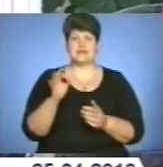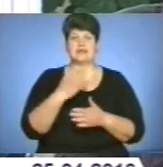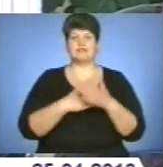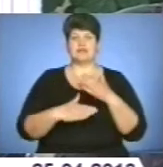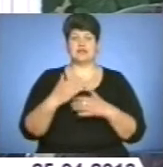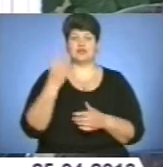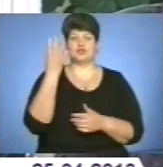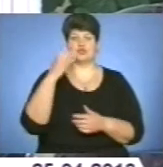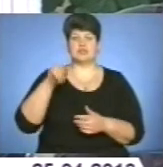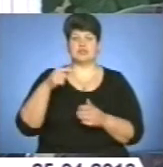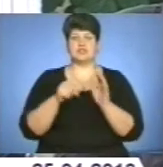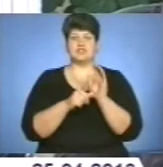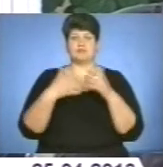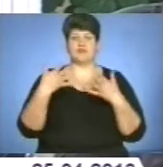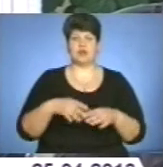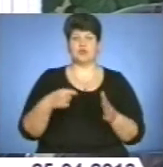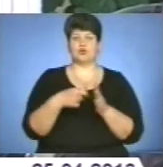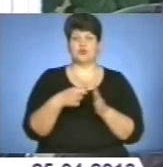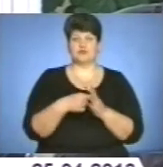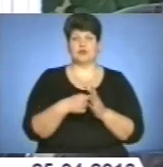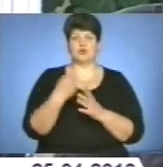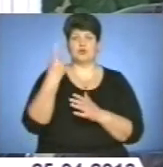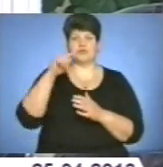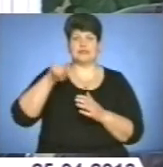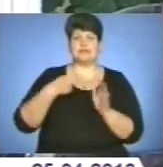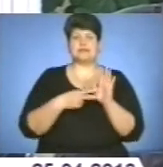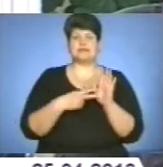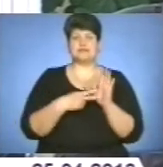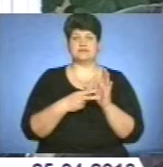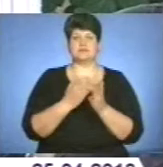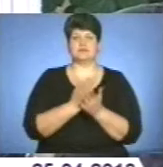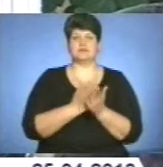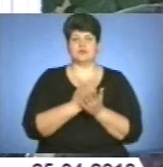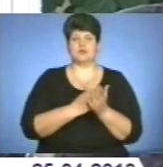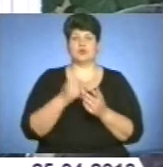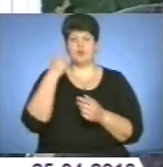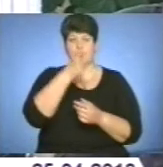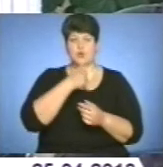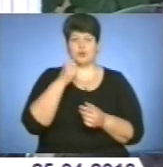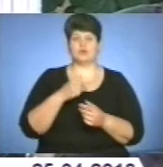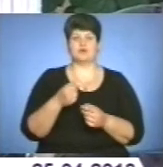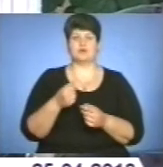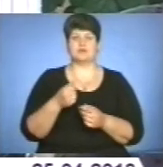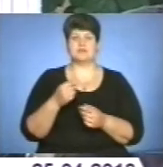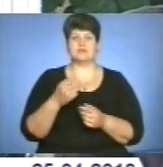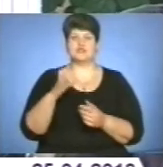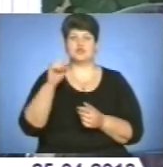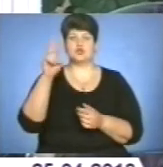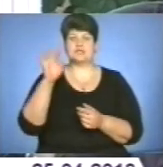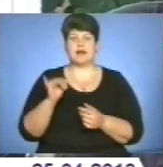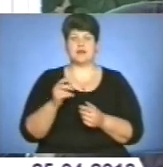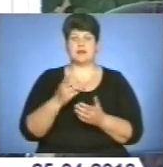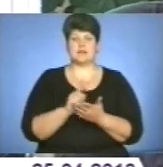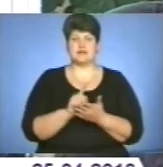4,6% по втраті годувальника, 1,7% за вислого років і 1% за соціальні пенсії. Спеціалістами